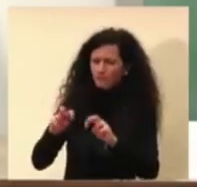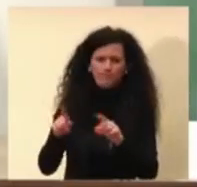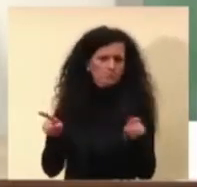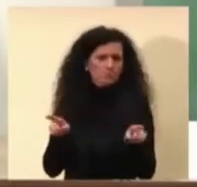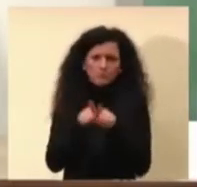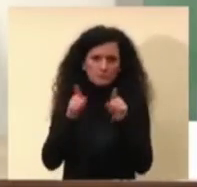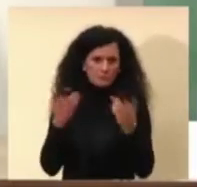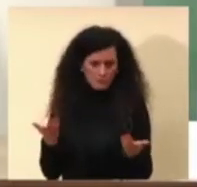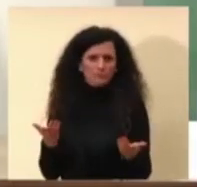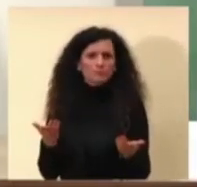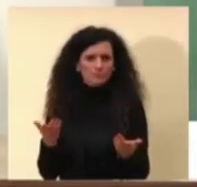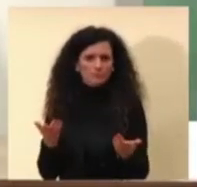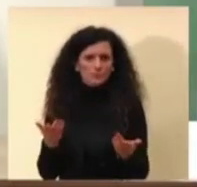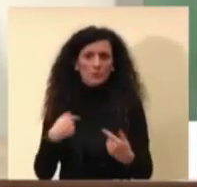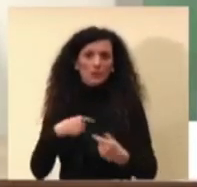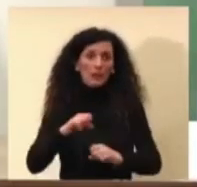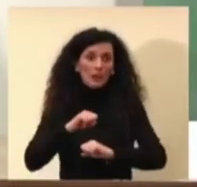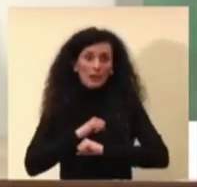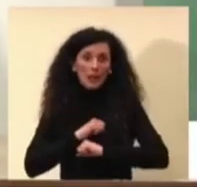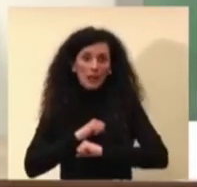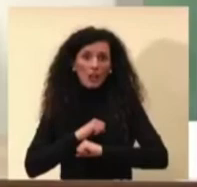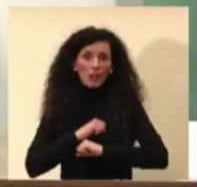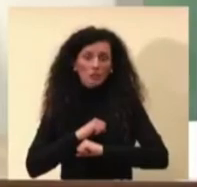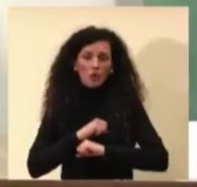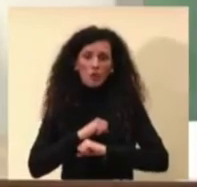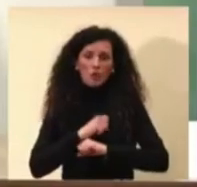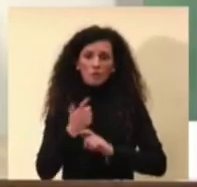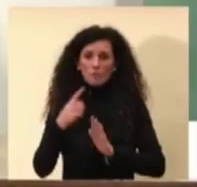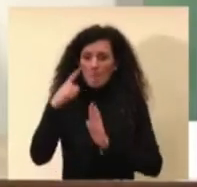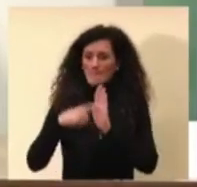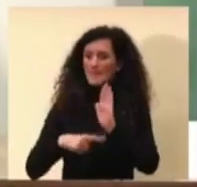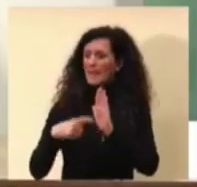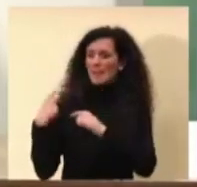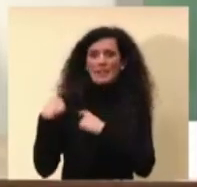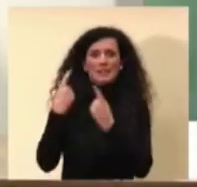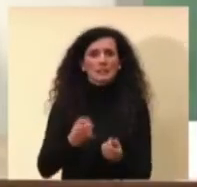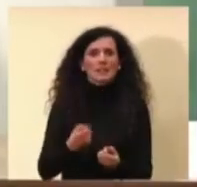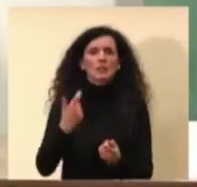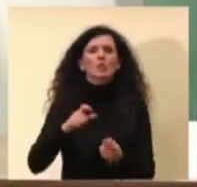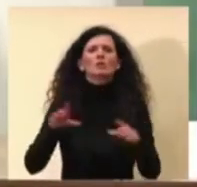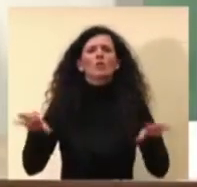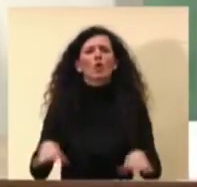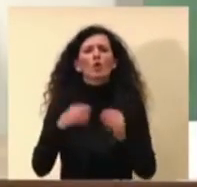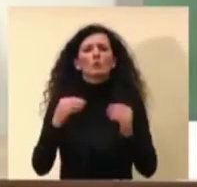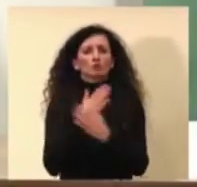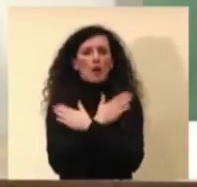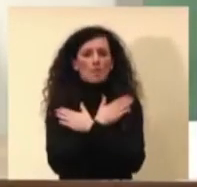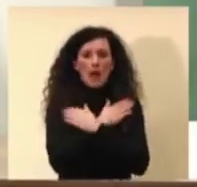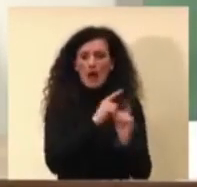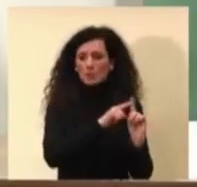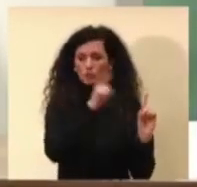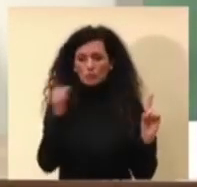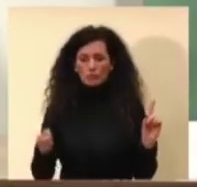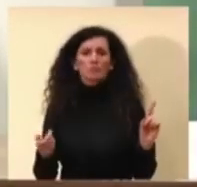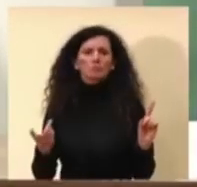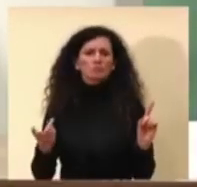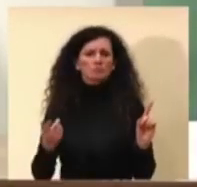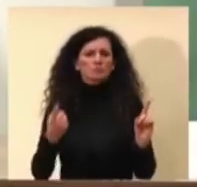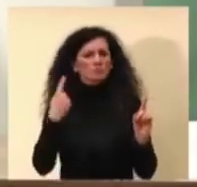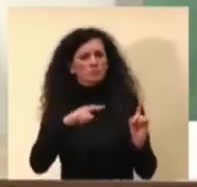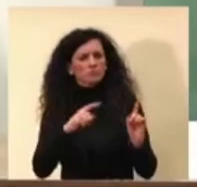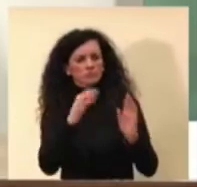per come abbiamo visto in questi mesi, perché in realtà è da maggio che funziona questo qui, è molto coerente normalmente.